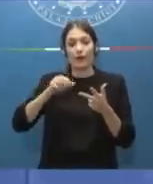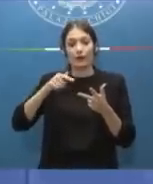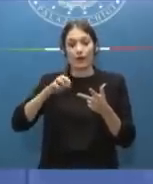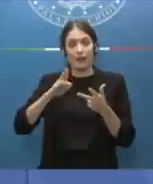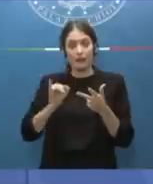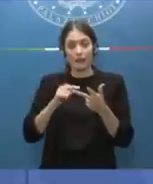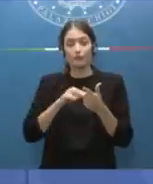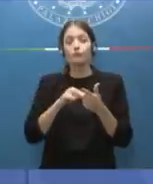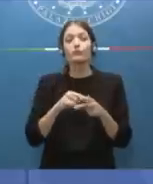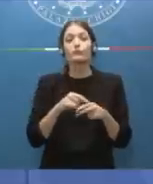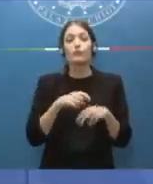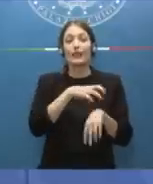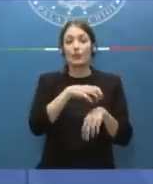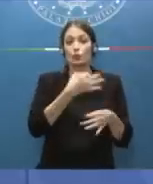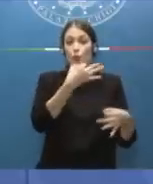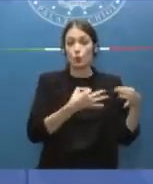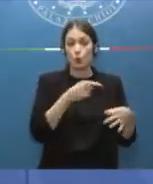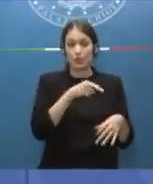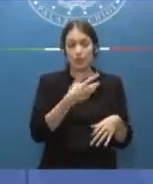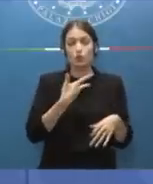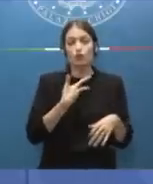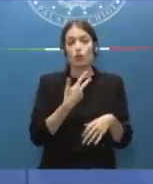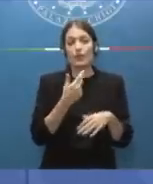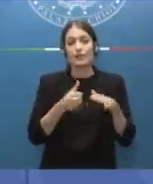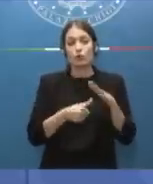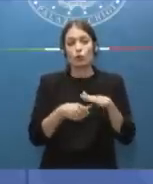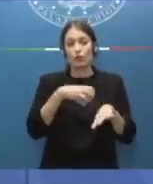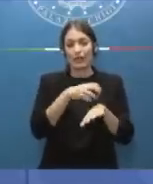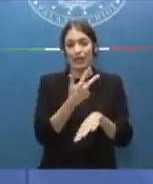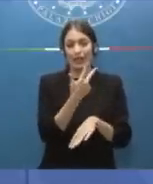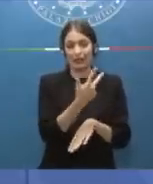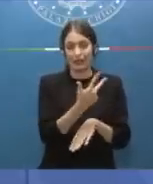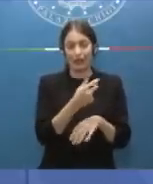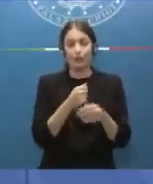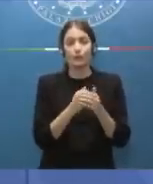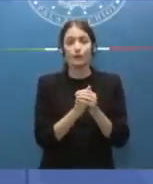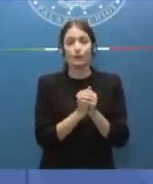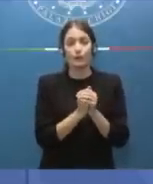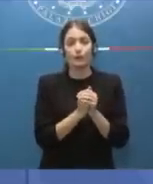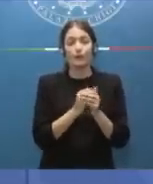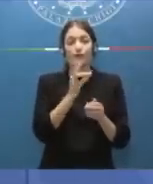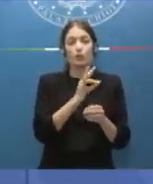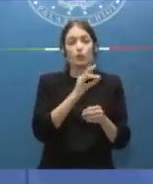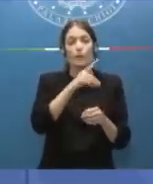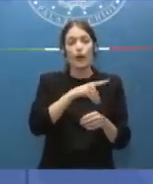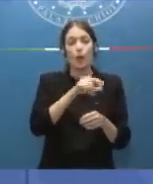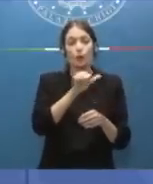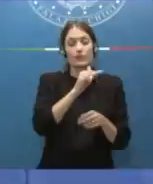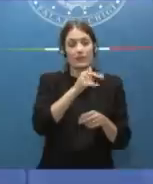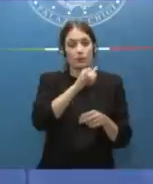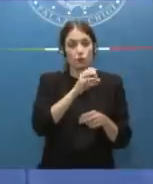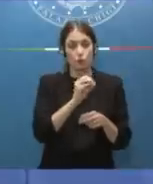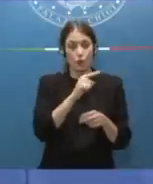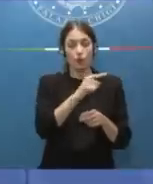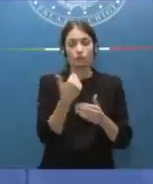Giustizia ha tre sottosegretari, che sono Francesco Paolo Sisto, che assumerà